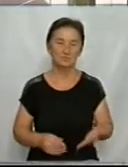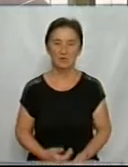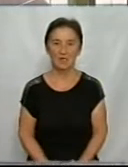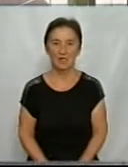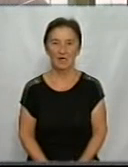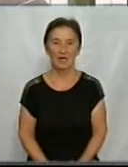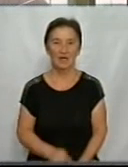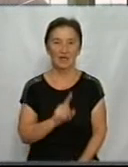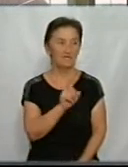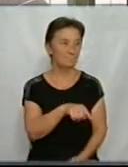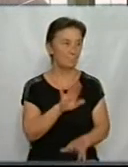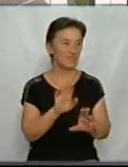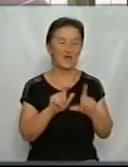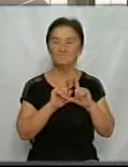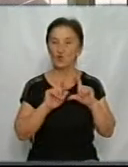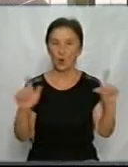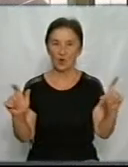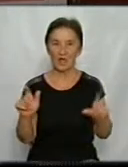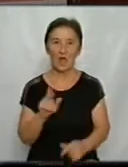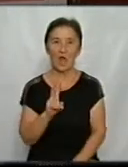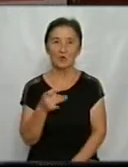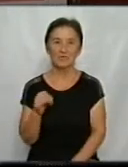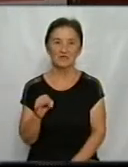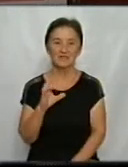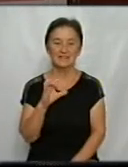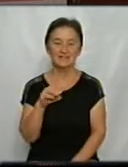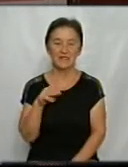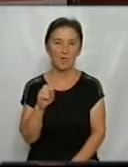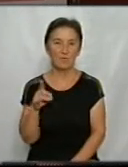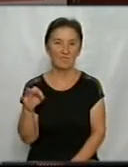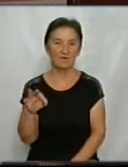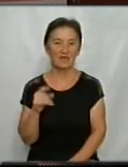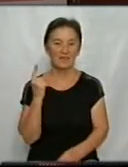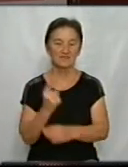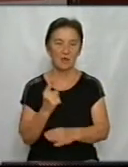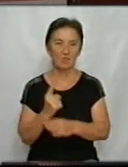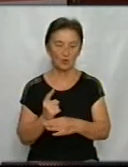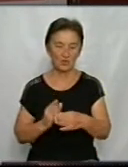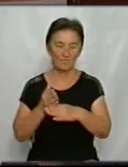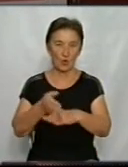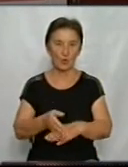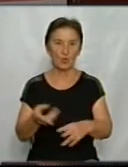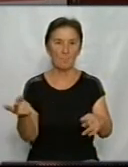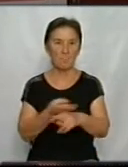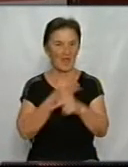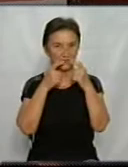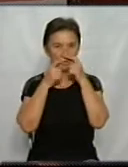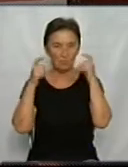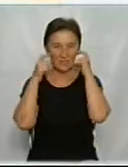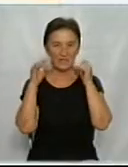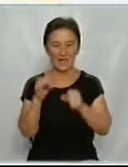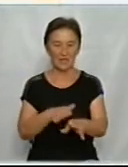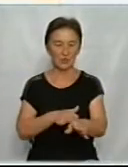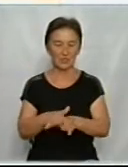Це школа у селі Степове Кропивницького району. На дверях оголошення про заборону входу без маски і дотримання півтора метрової